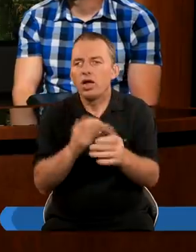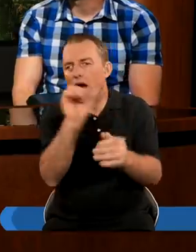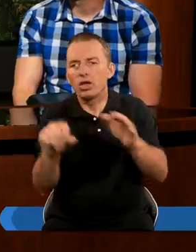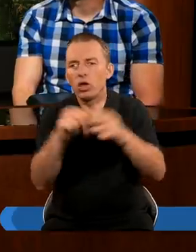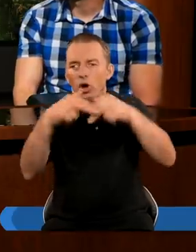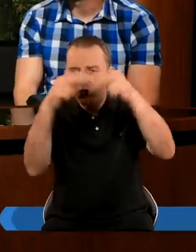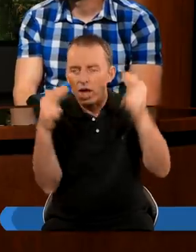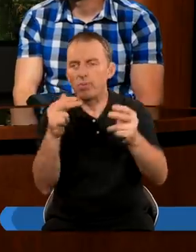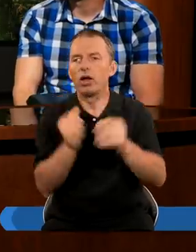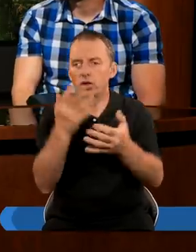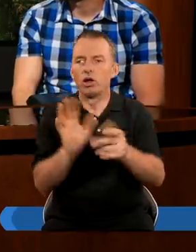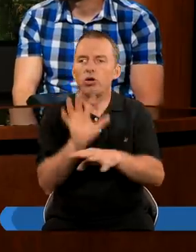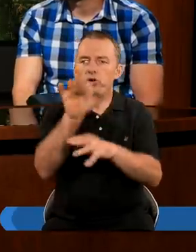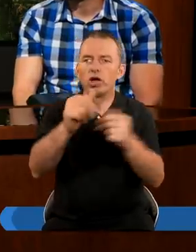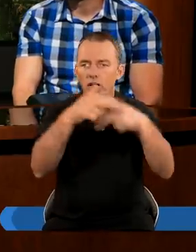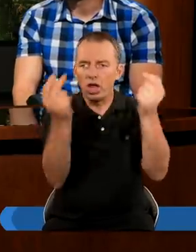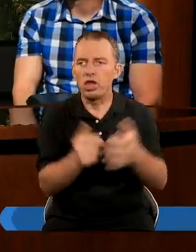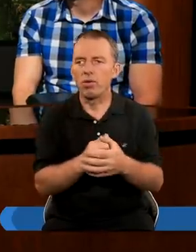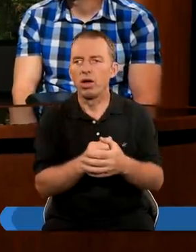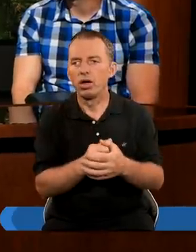dlaczego aż do nieba ta wieża miała sięgać?